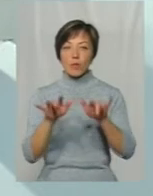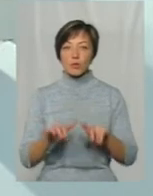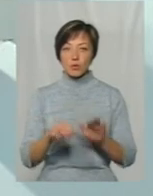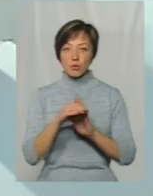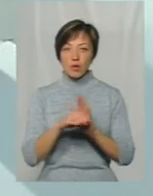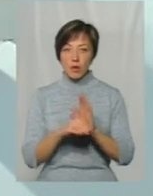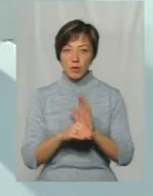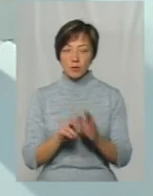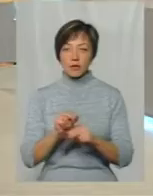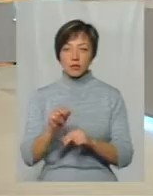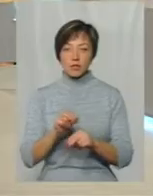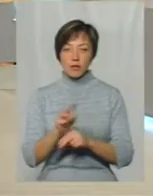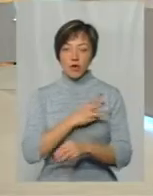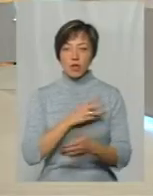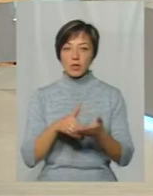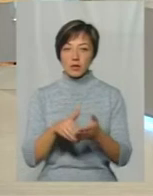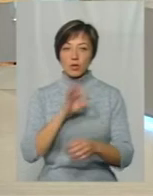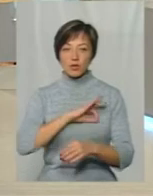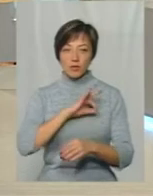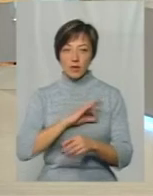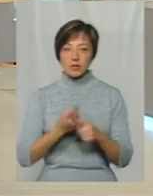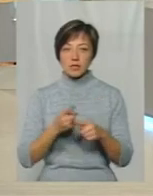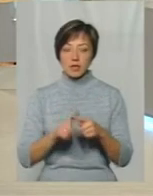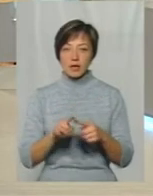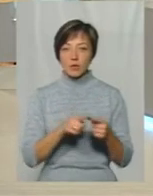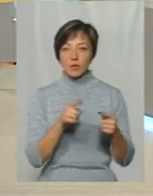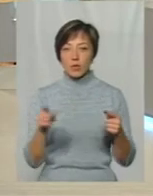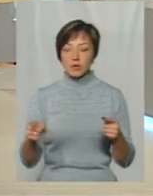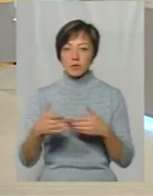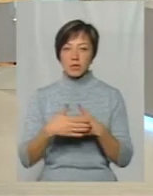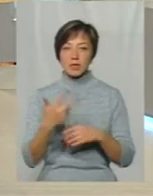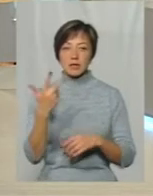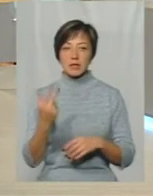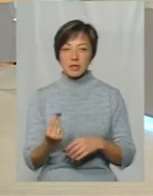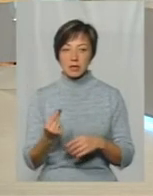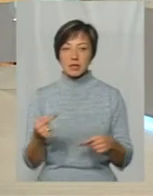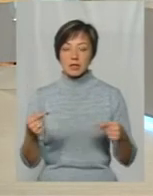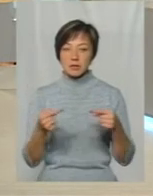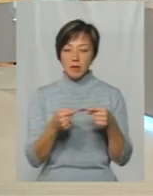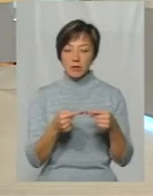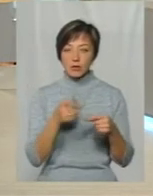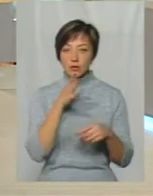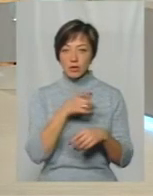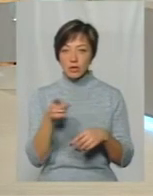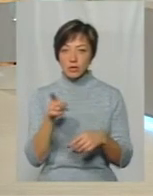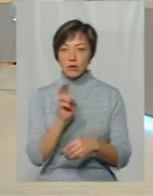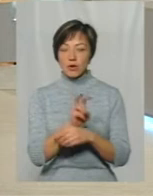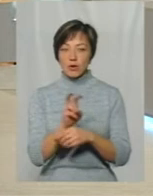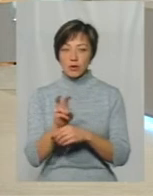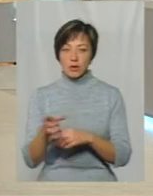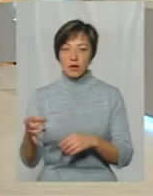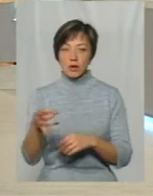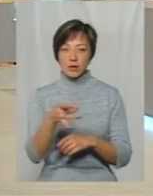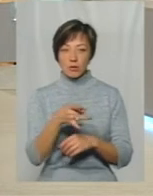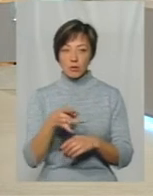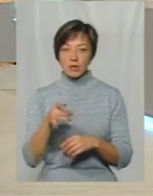ресурс Навчити волонтерів користуватися її І протягом, наприклад, трьох днів, з певного, по певний час вони ходять по мікрорайону Виходять,